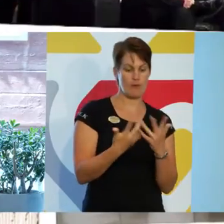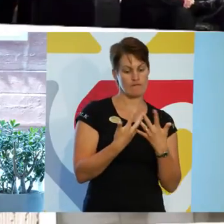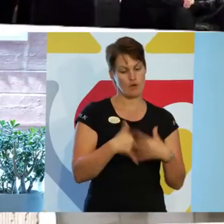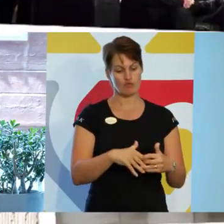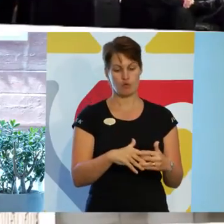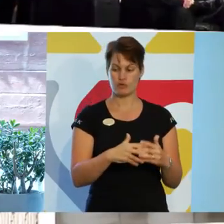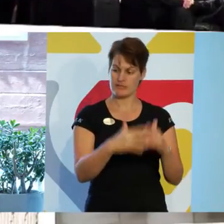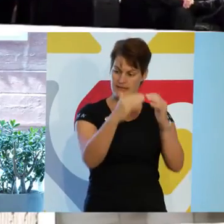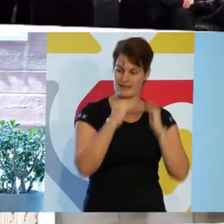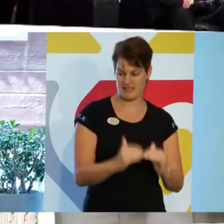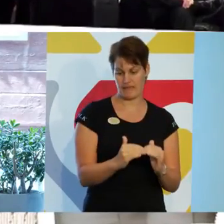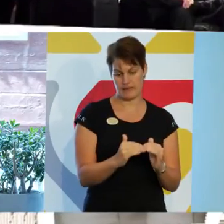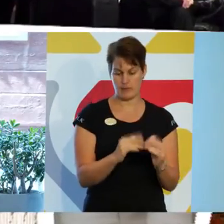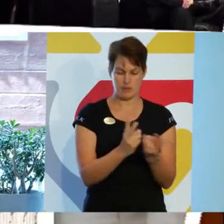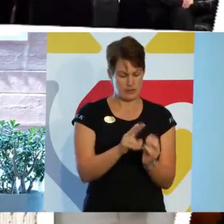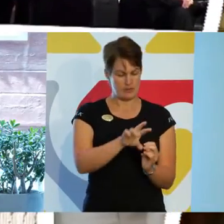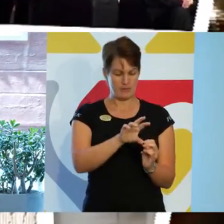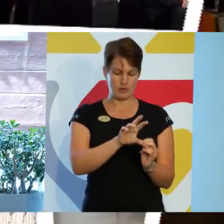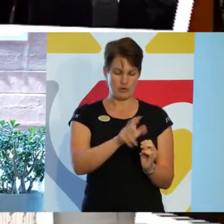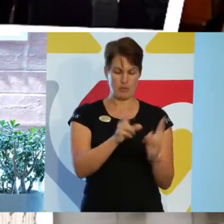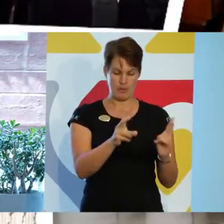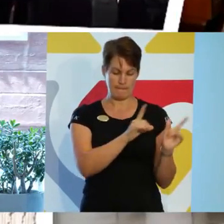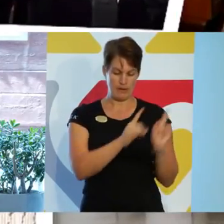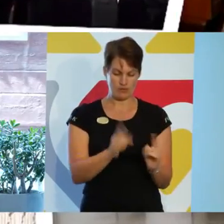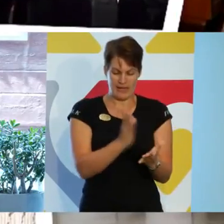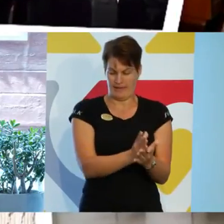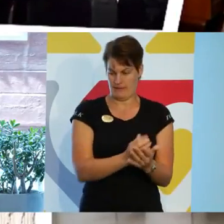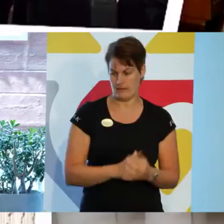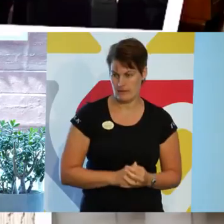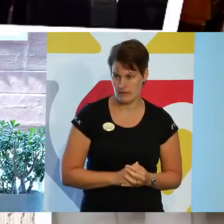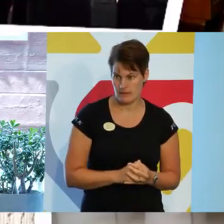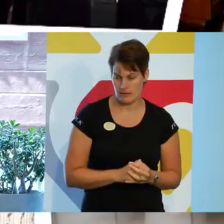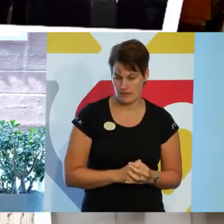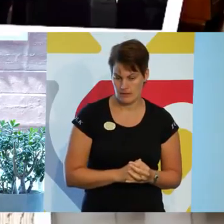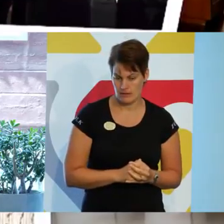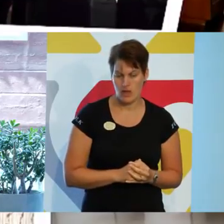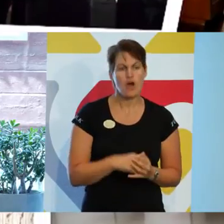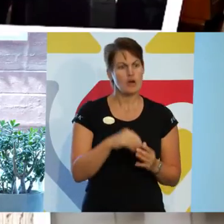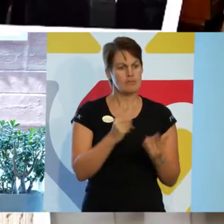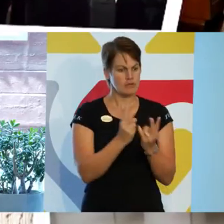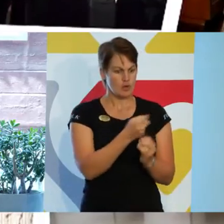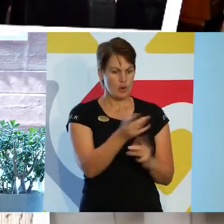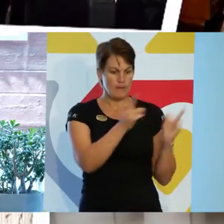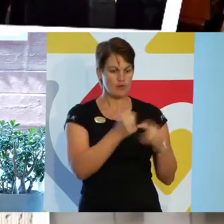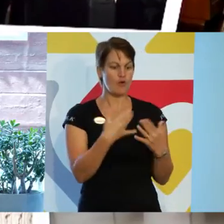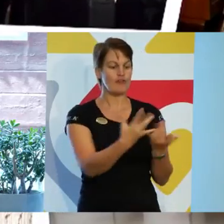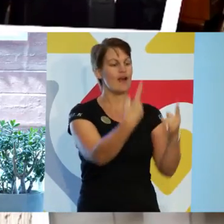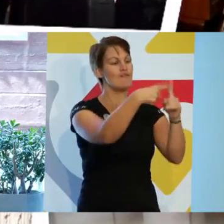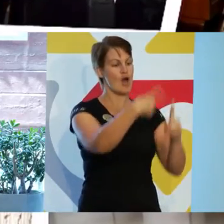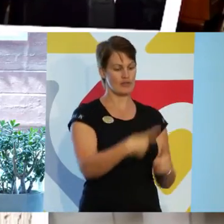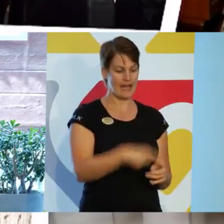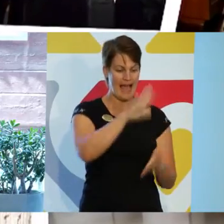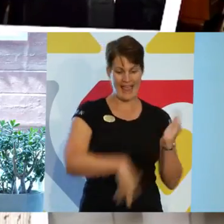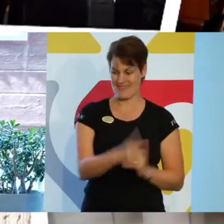kropp var representerad. Ett sätt att vara människa på verkade ge fler fördelar än andra sätt att vara